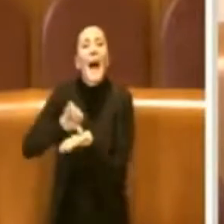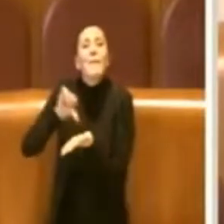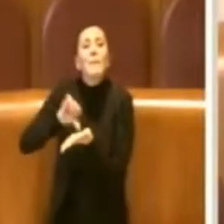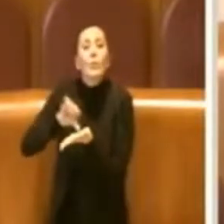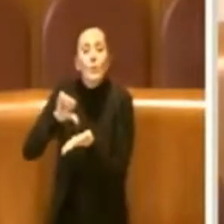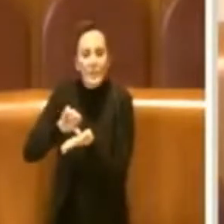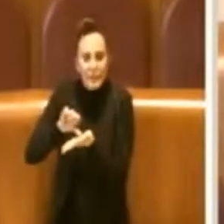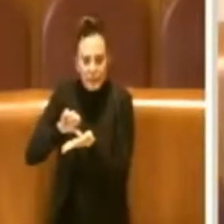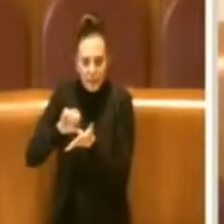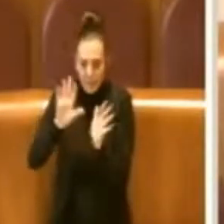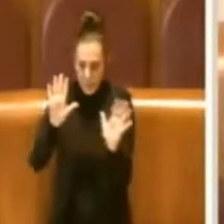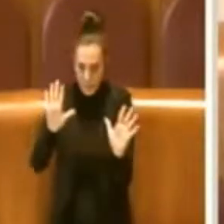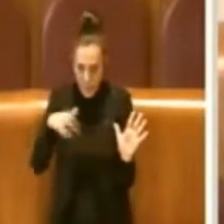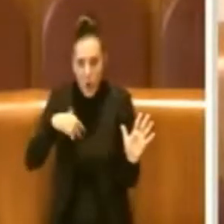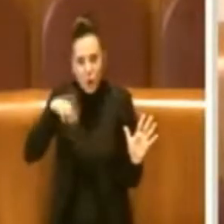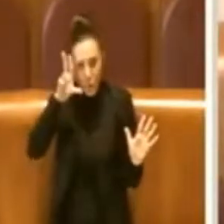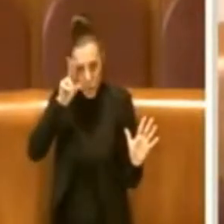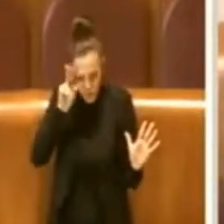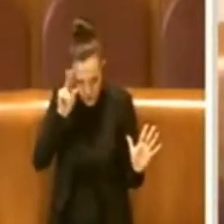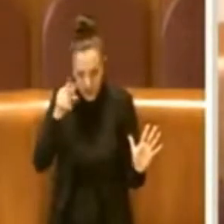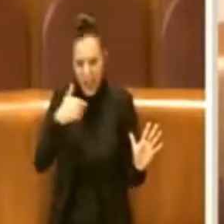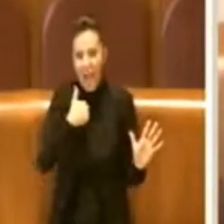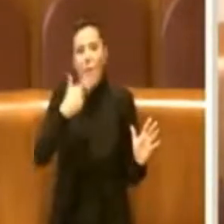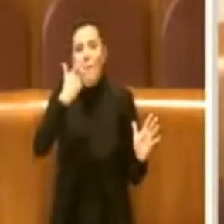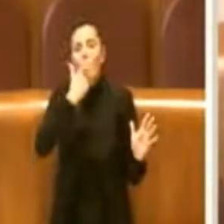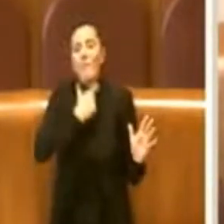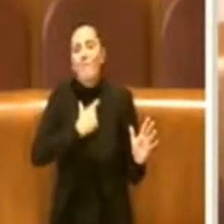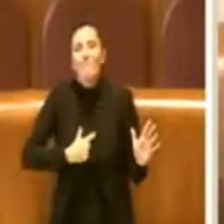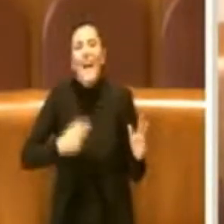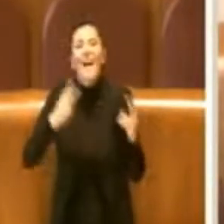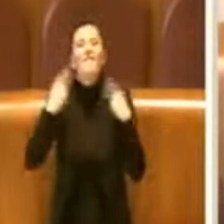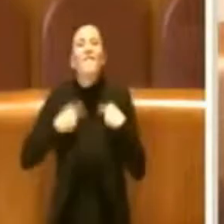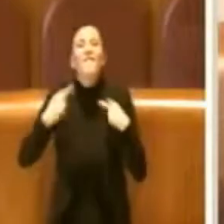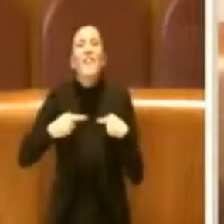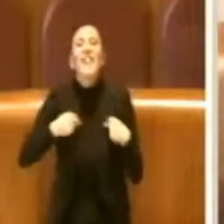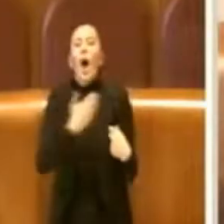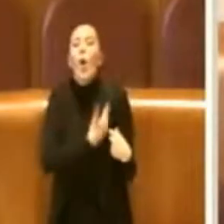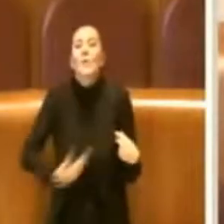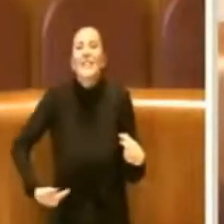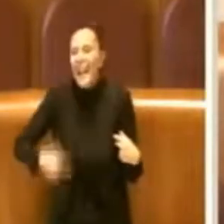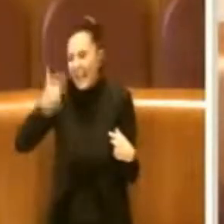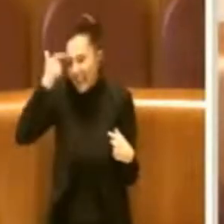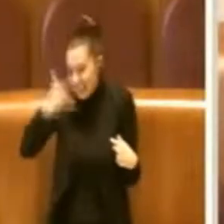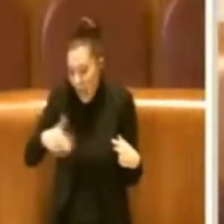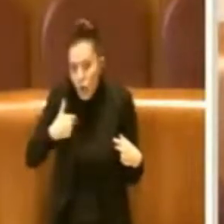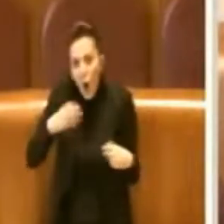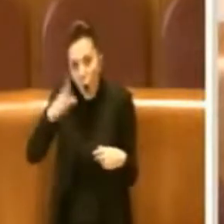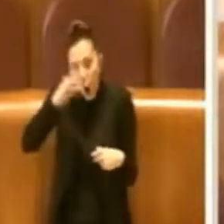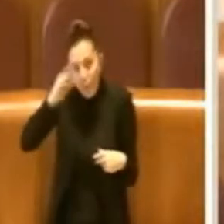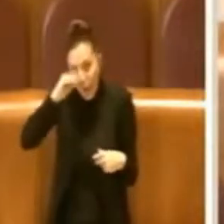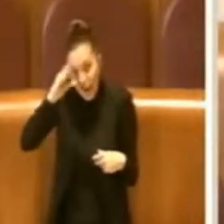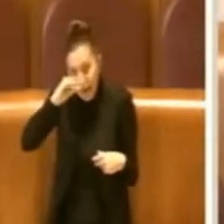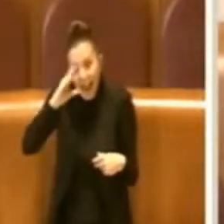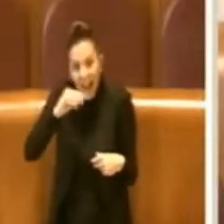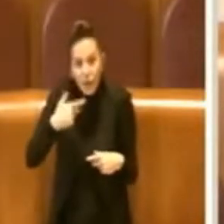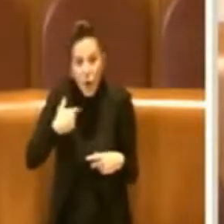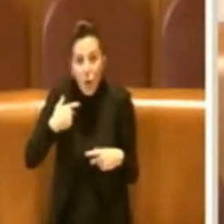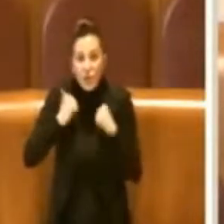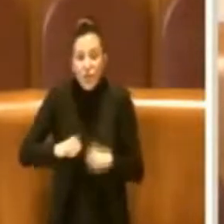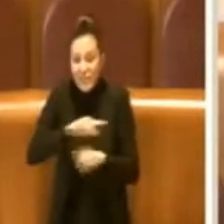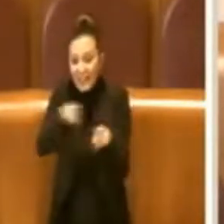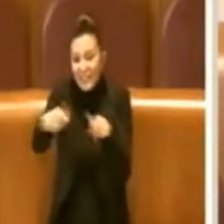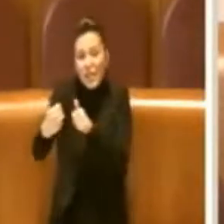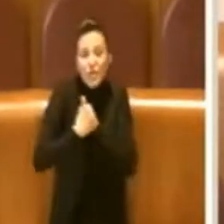conosciamo qual è la vita del consigliere, almeno io ho imparato a conoscerla e non credevo, come non lo credono i cittadini che ci guardano.